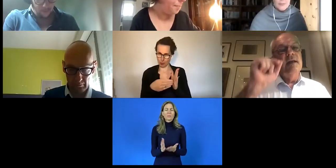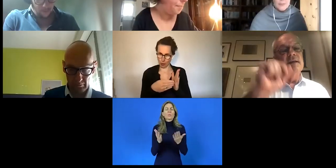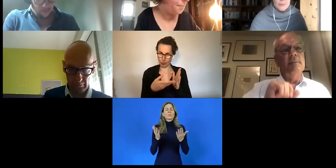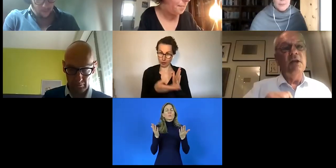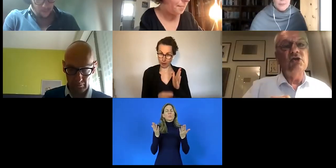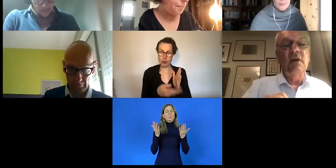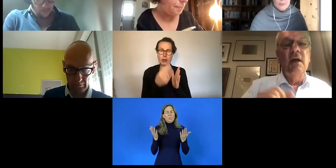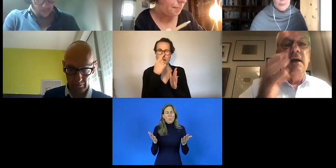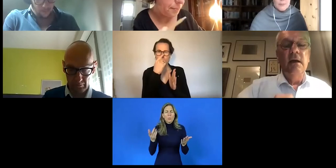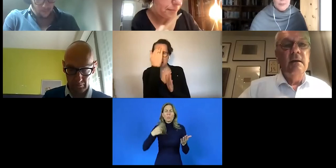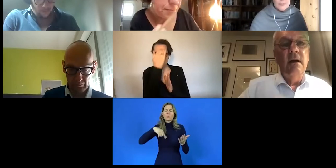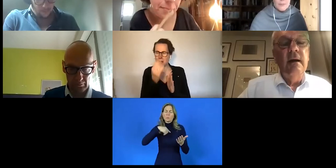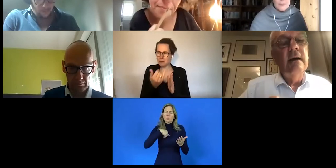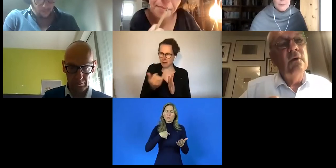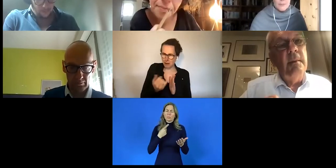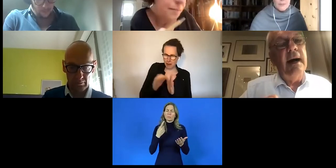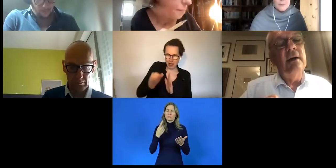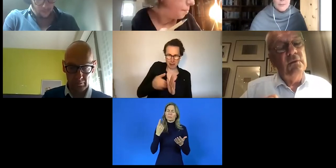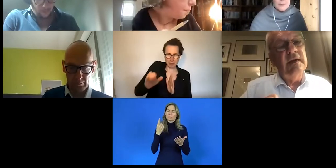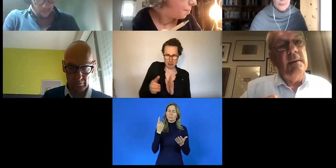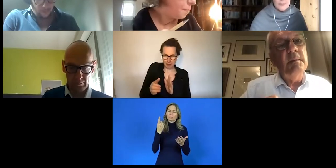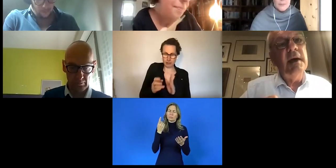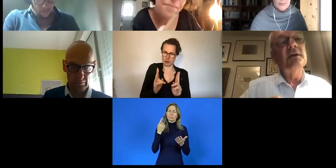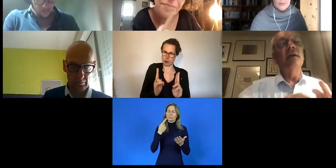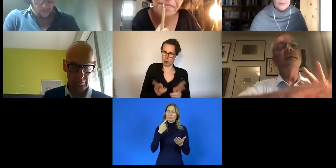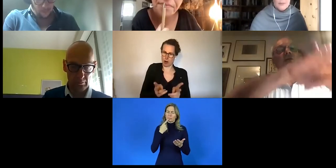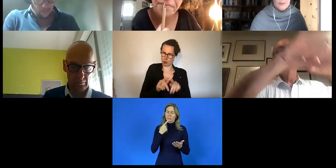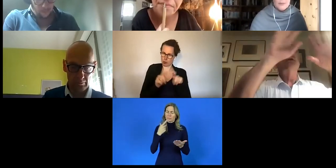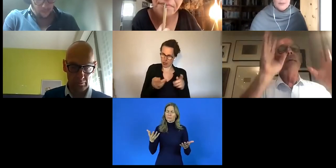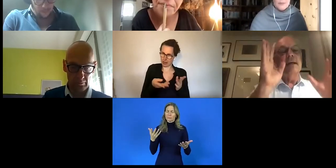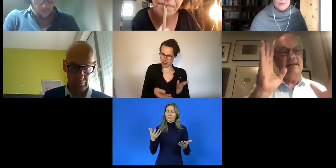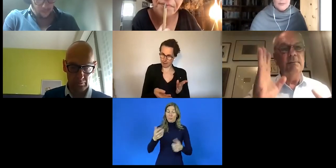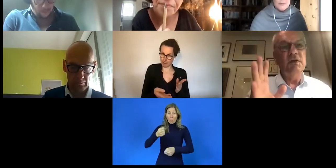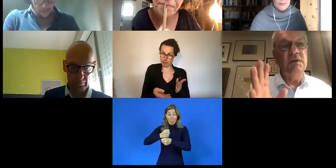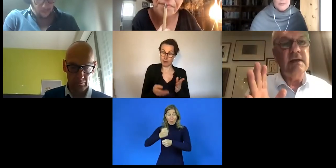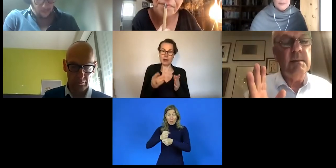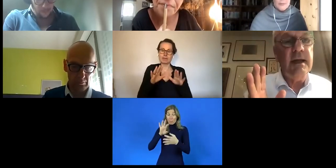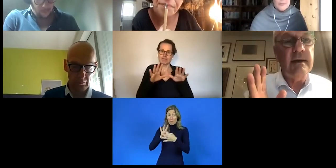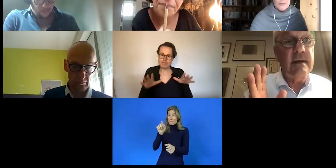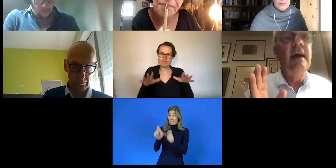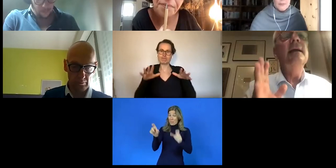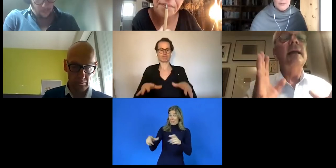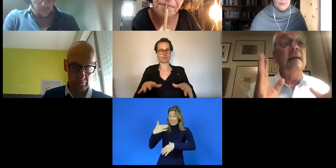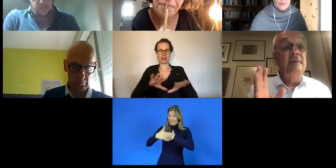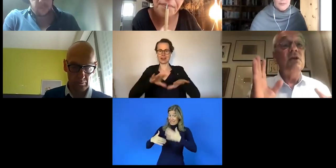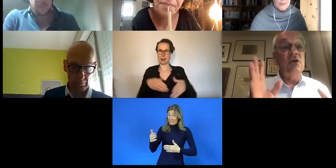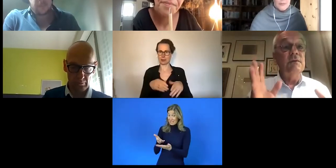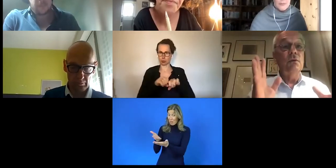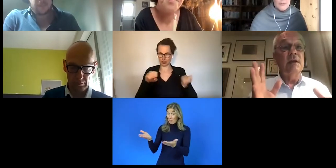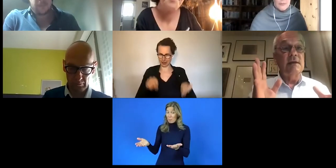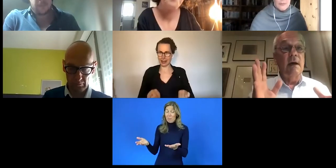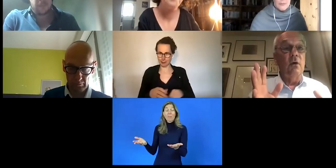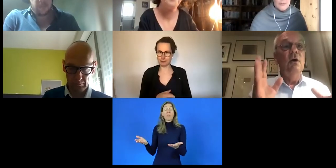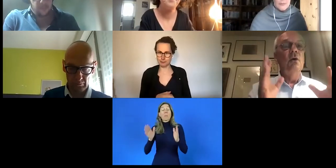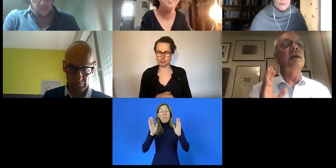wie wir diese Menschen in normale Unternehmen bringen, sondern wir sollten über gesamte Systeme nachdenken. Denn die Wirtschaft